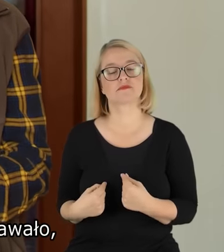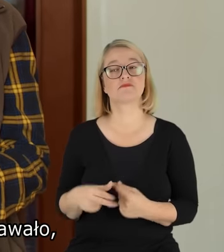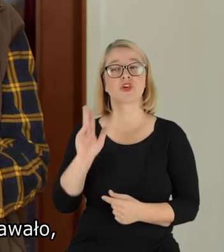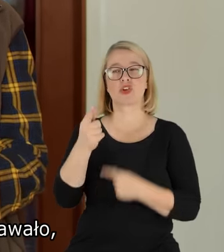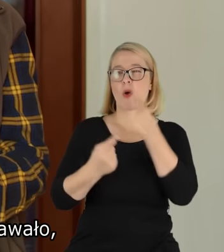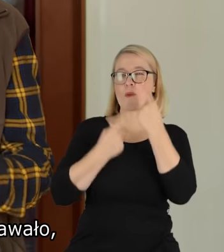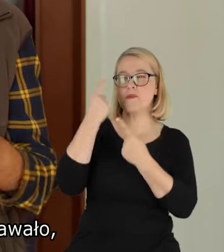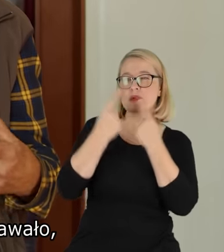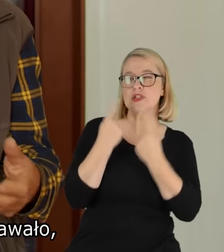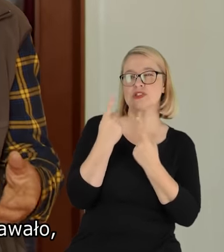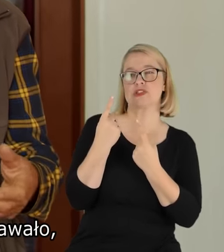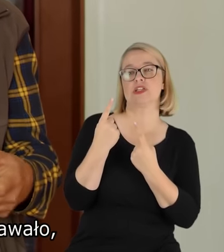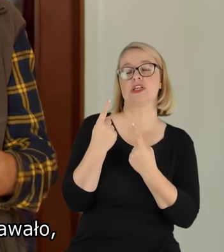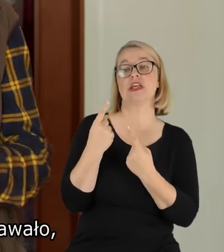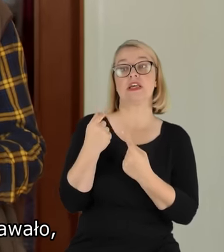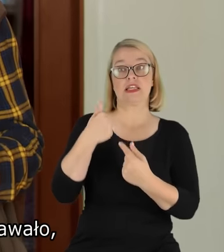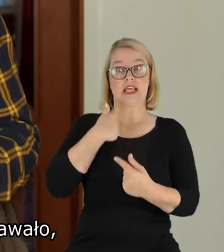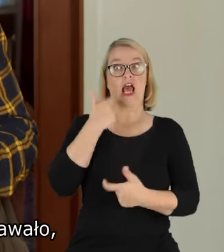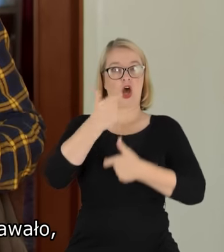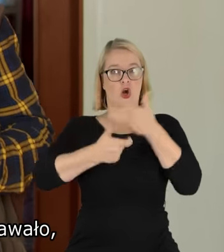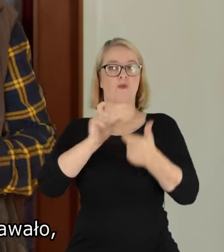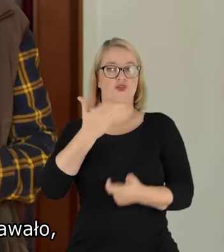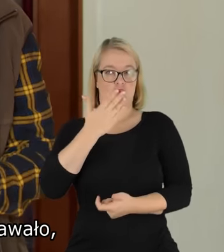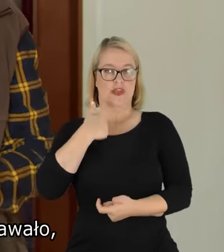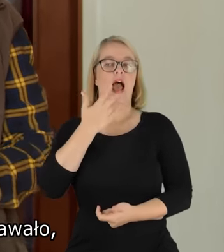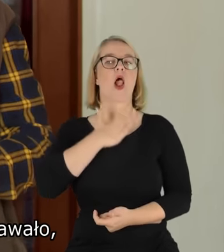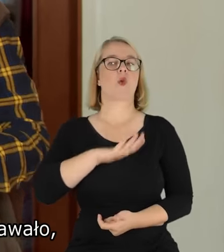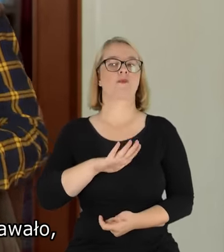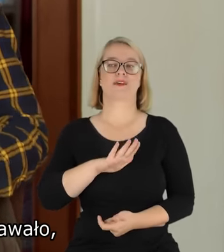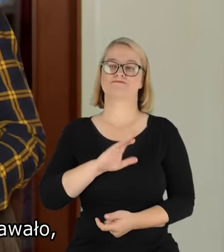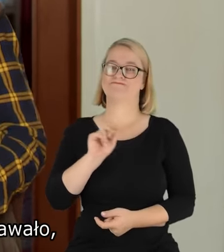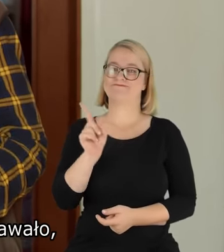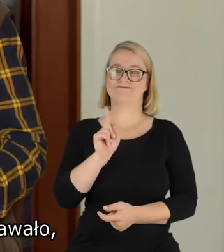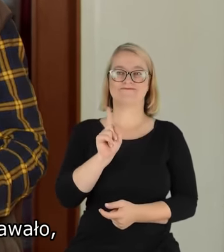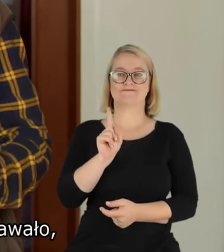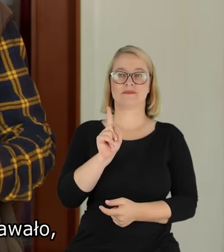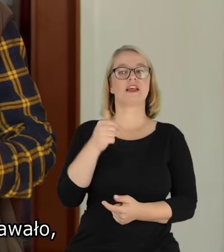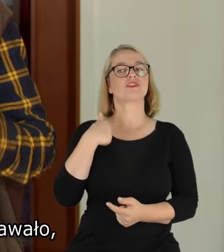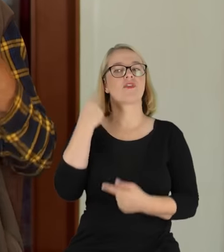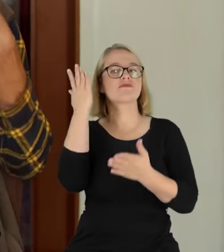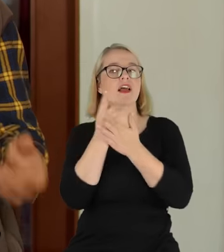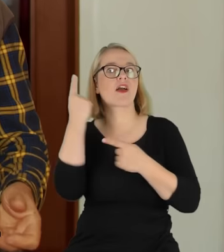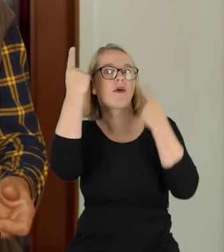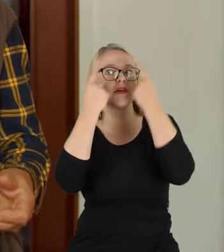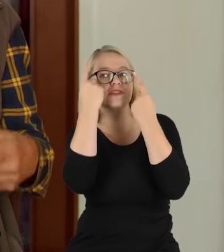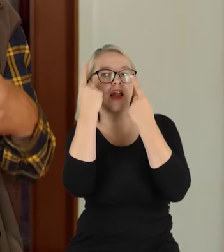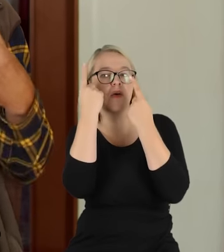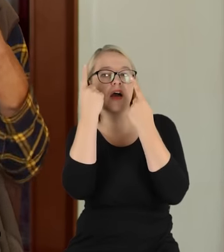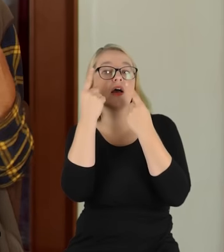wydawało, że robi to, co lubi, to mu się tylko wydawało, bo on